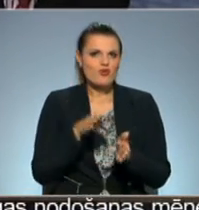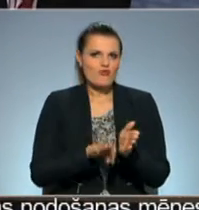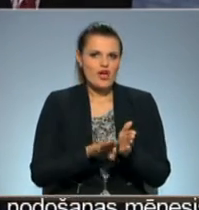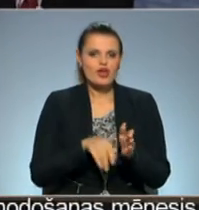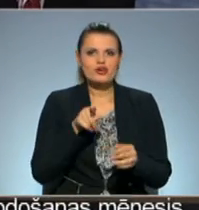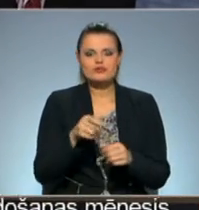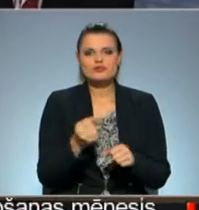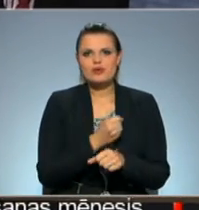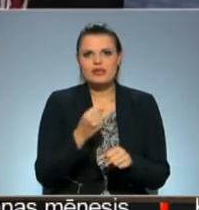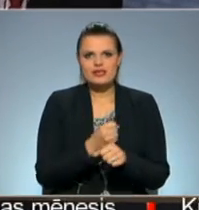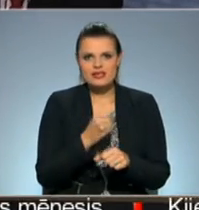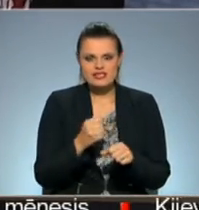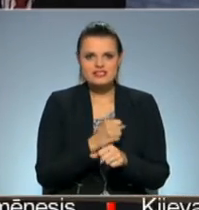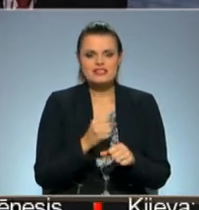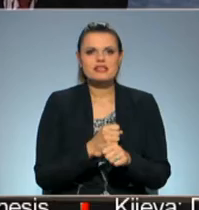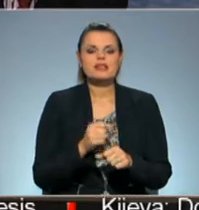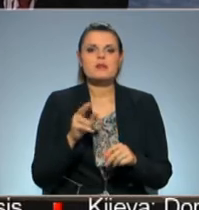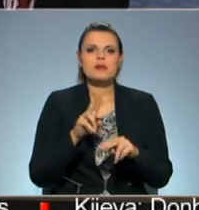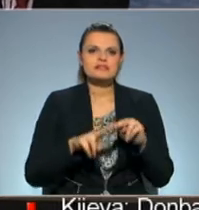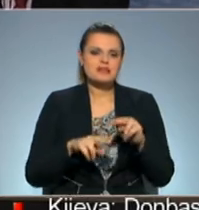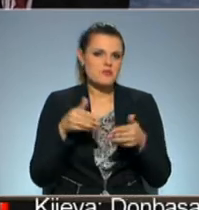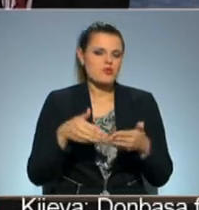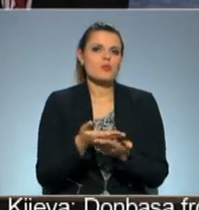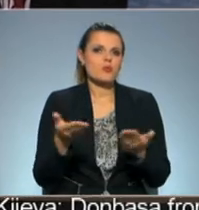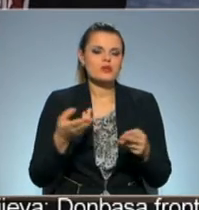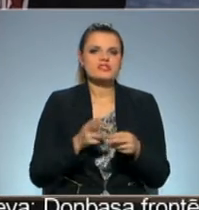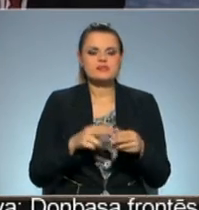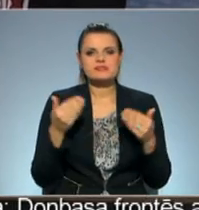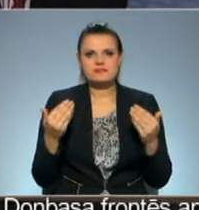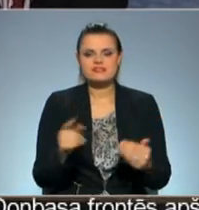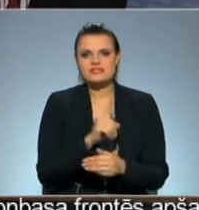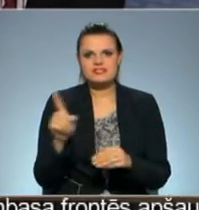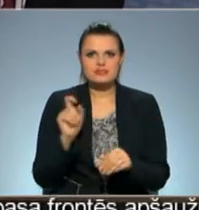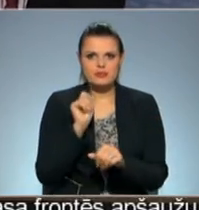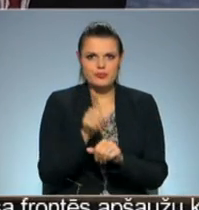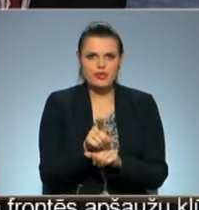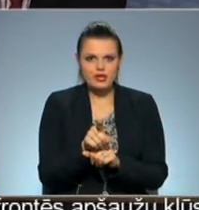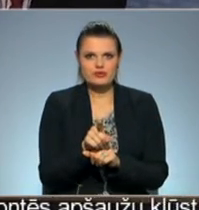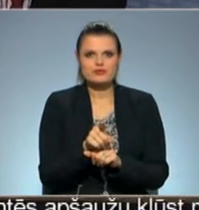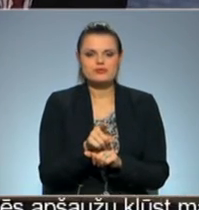izdarīt, teiksim, kur lai mēs iebūvējam tādas mastas. Tādēļ pat reiz ir pasūtīti